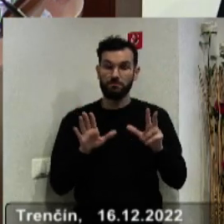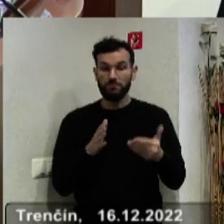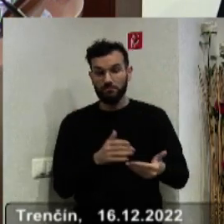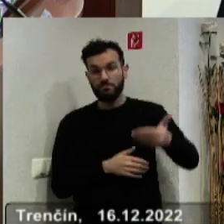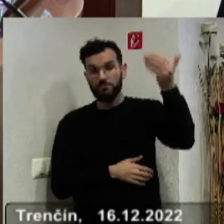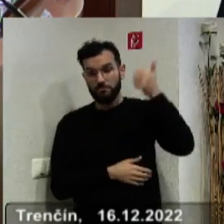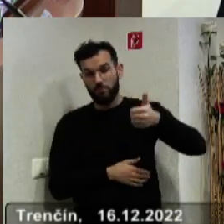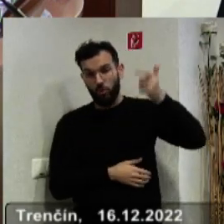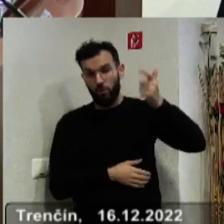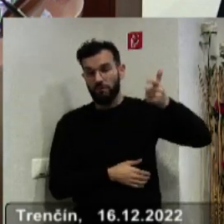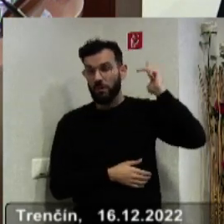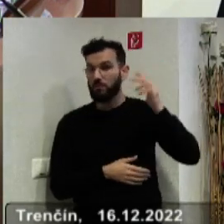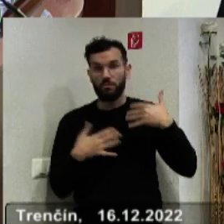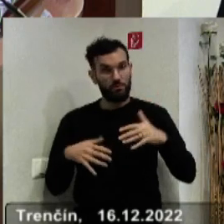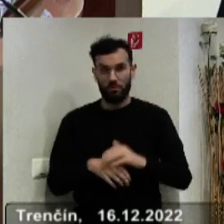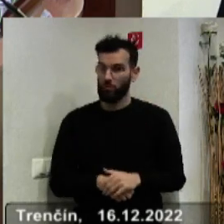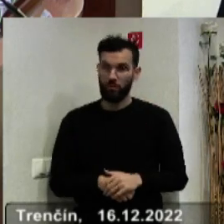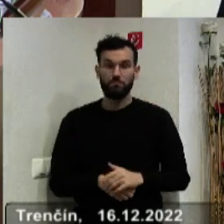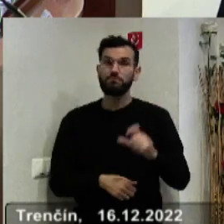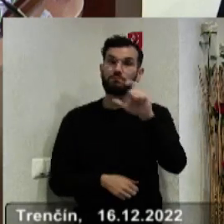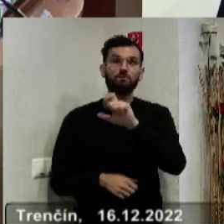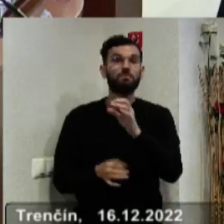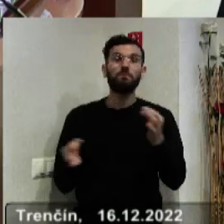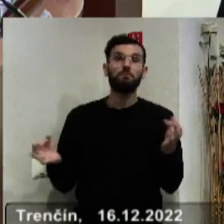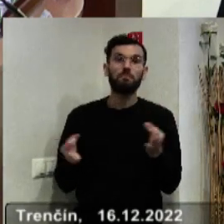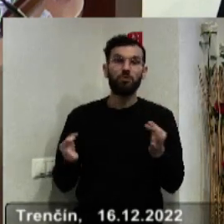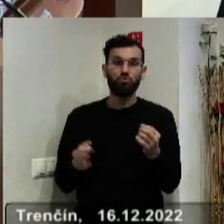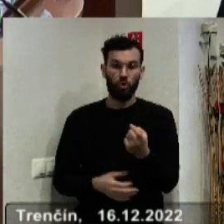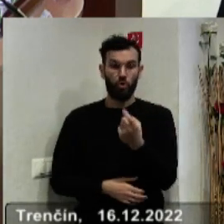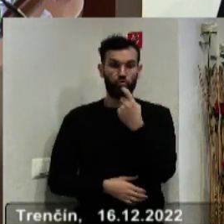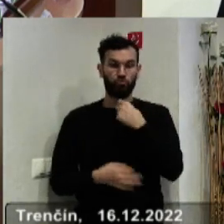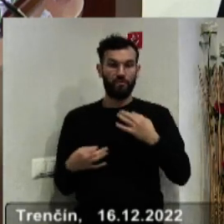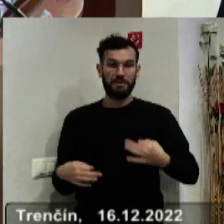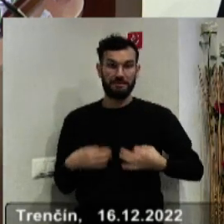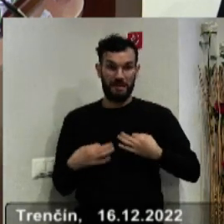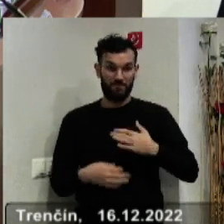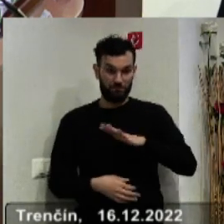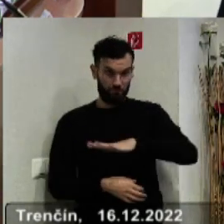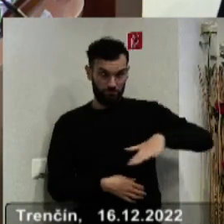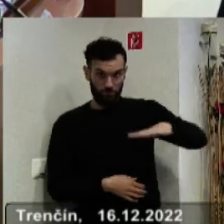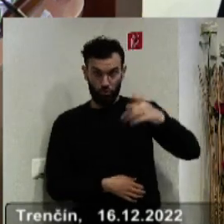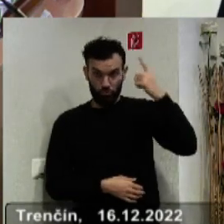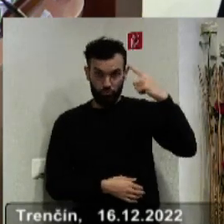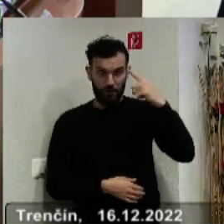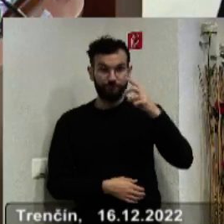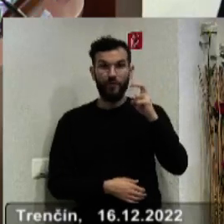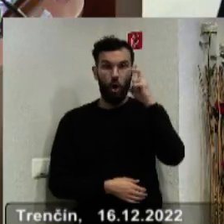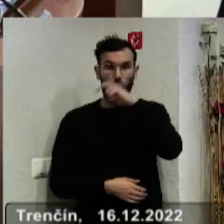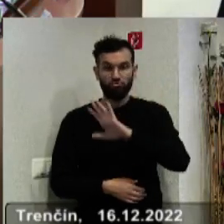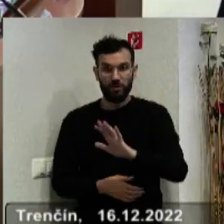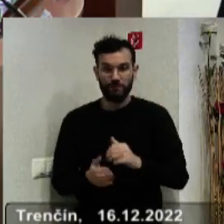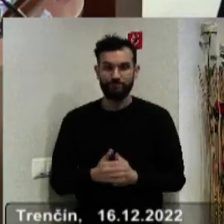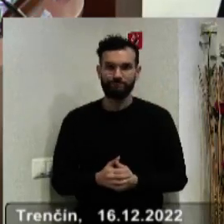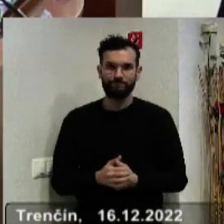rokov predtým a to z dôvodu zásadne zhoršeného duševného zdravia našich žiakov. Možno si